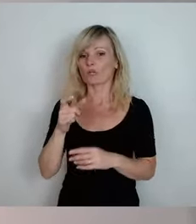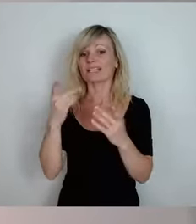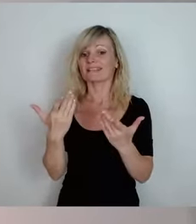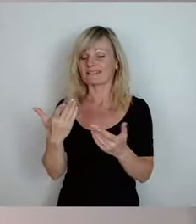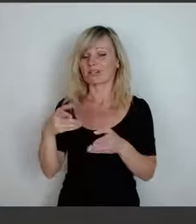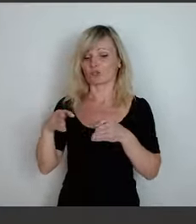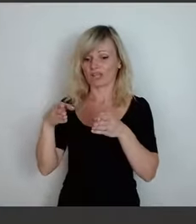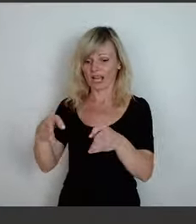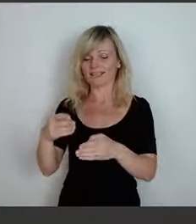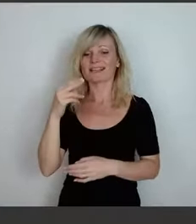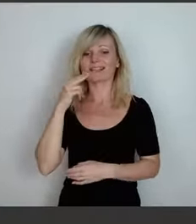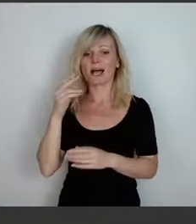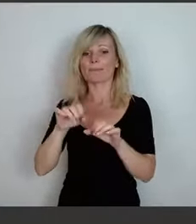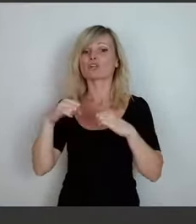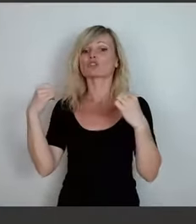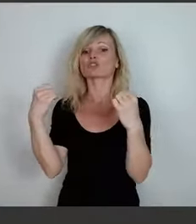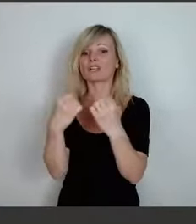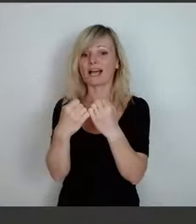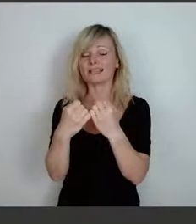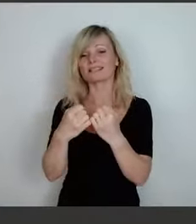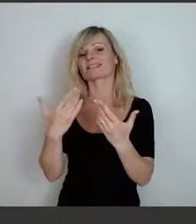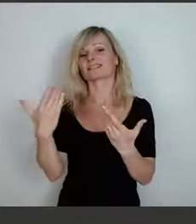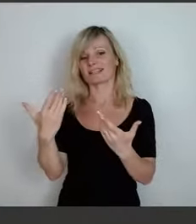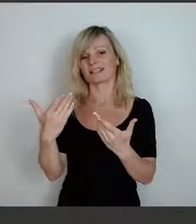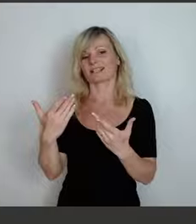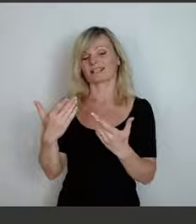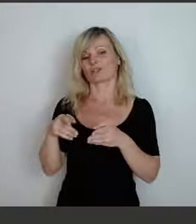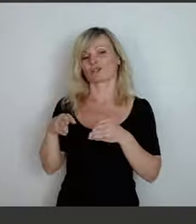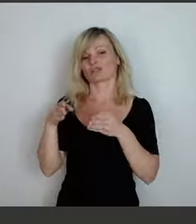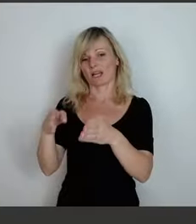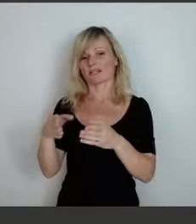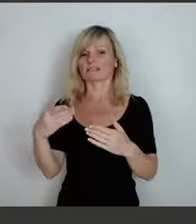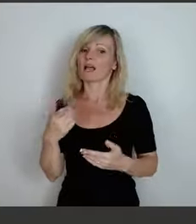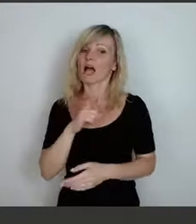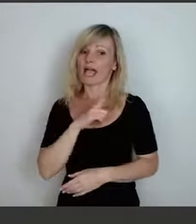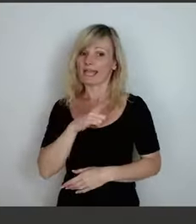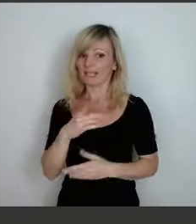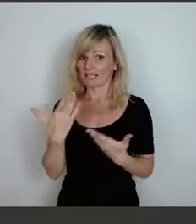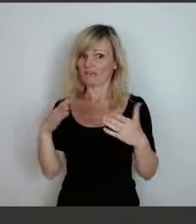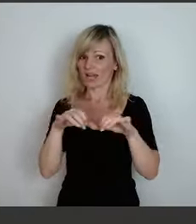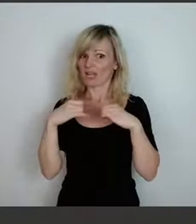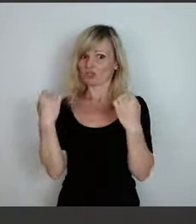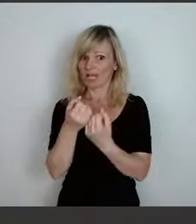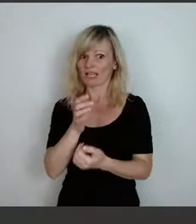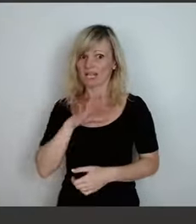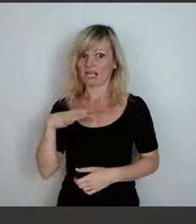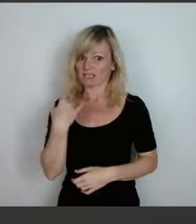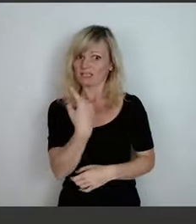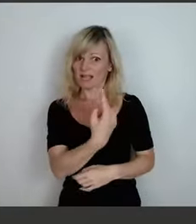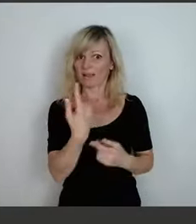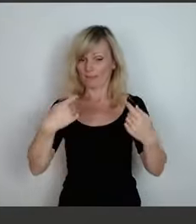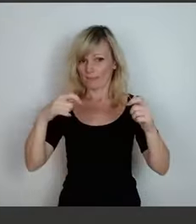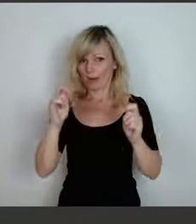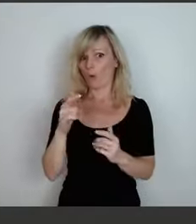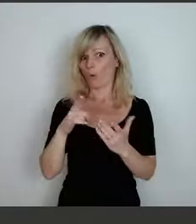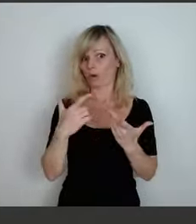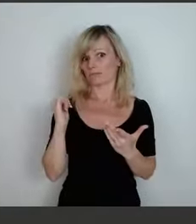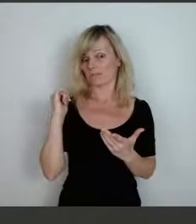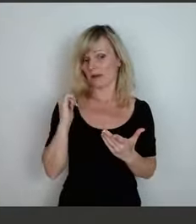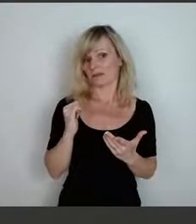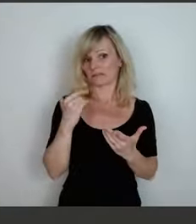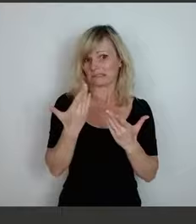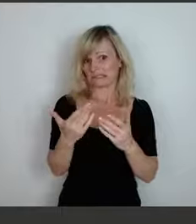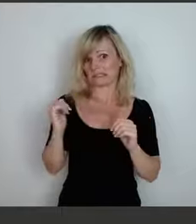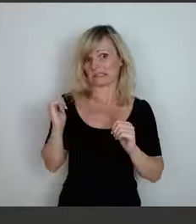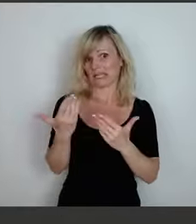ist der Freistaat Sachsen der Baulastträger. Das ist so, muss man einfach sagen. Wir als Kreis sind also im Bereich